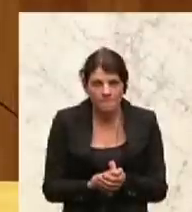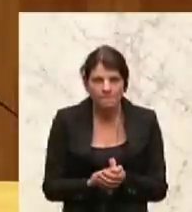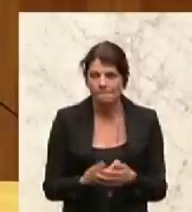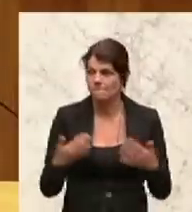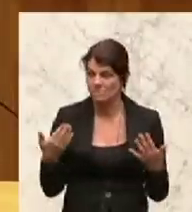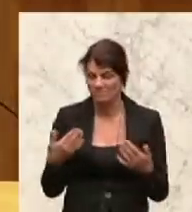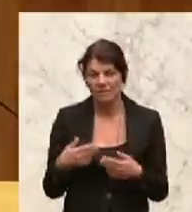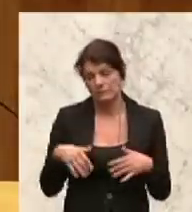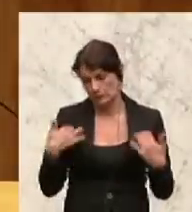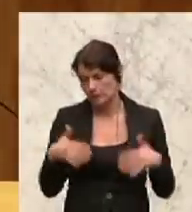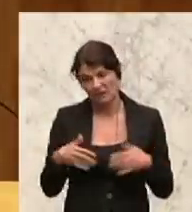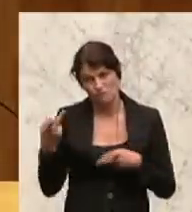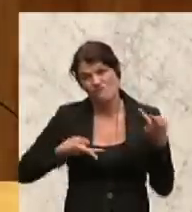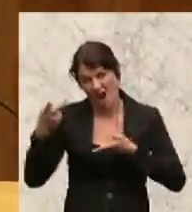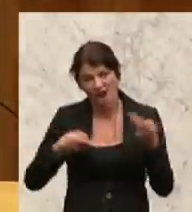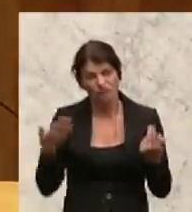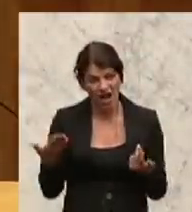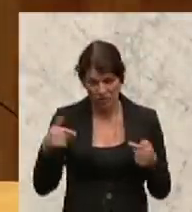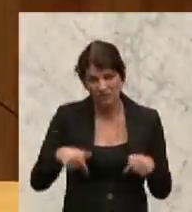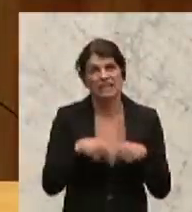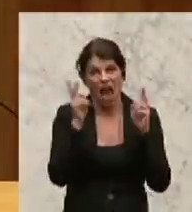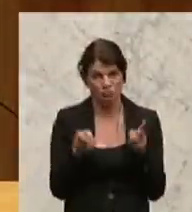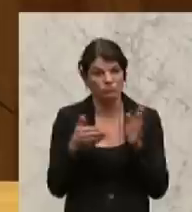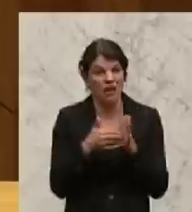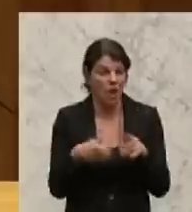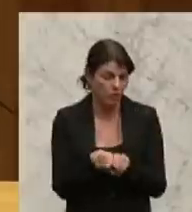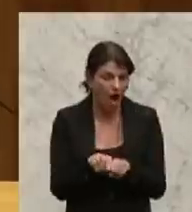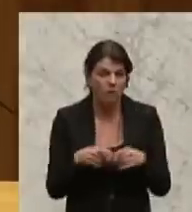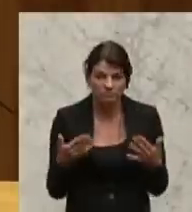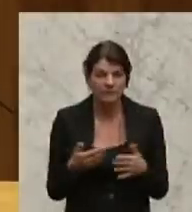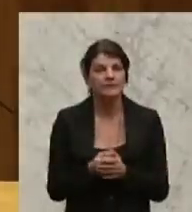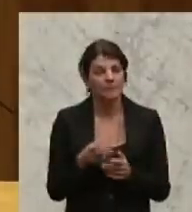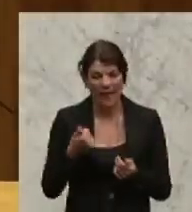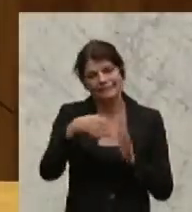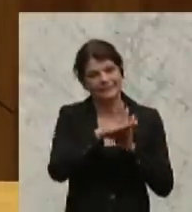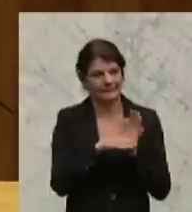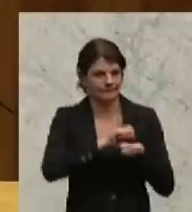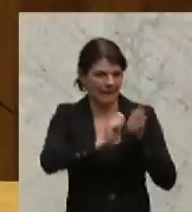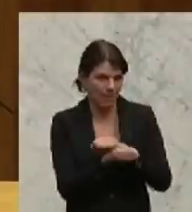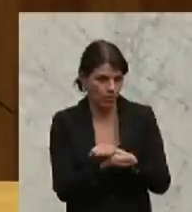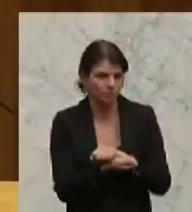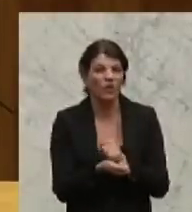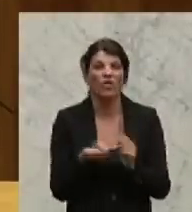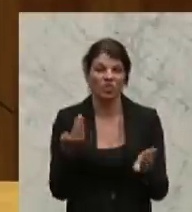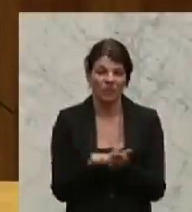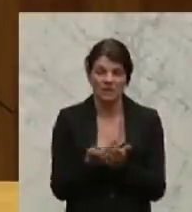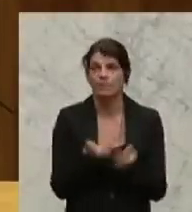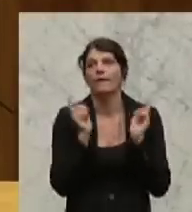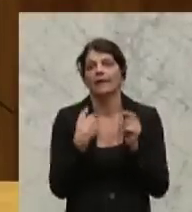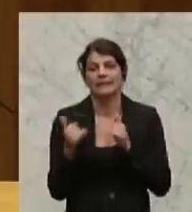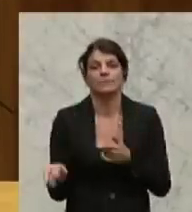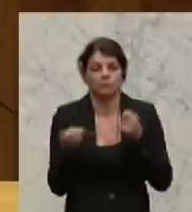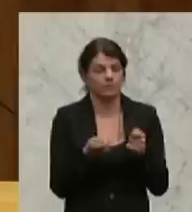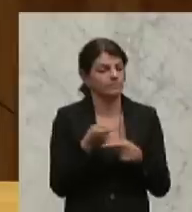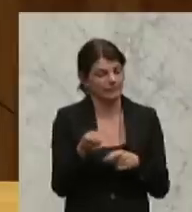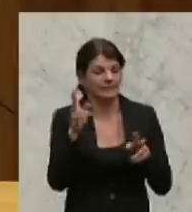Wahrscheinlichkeit so, dass dazu auch dieses Haus gebraucht wird, nämlich mit einer Gesetzesänderung und deshalb bringen wir dieses Thema